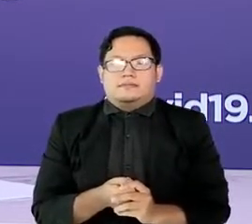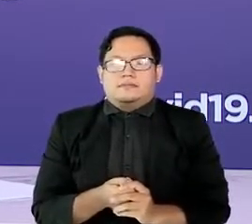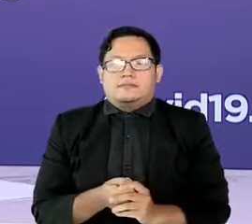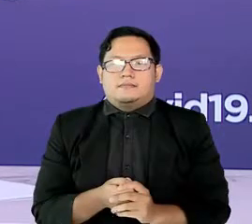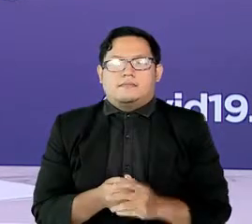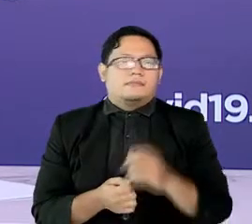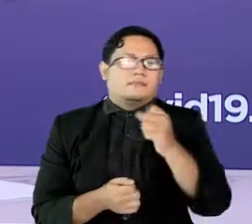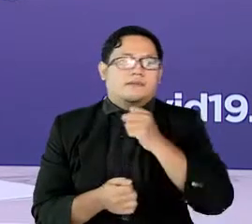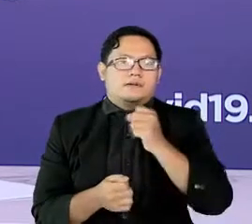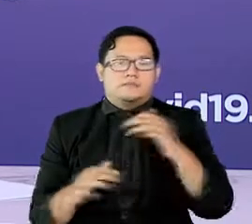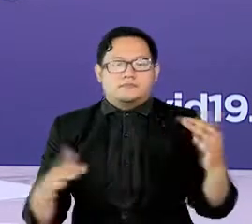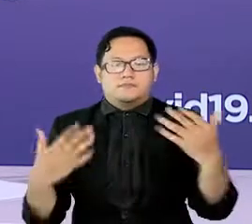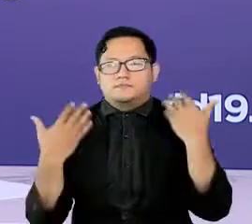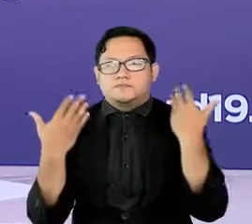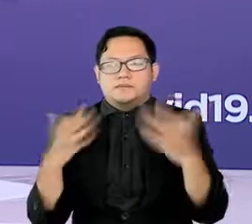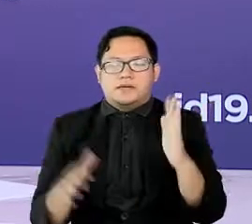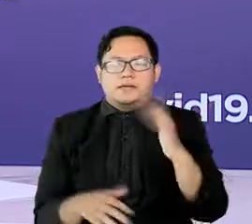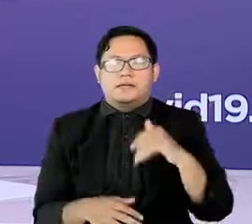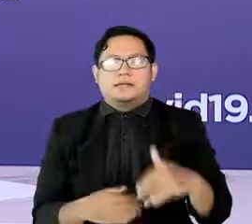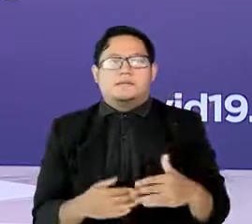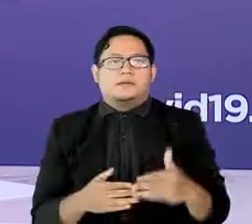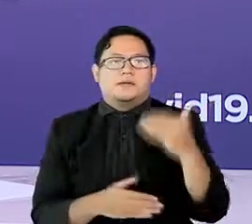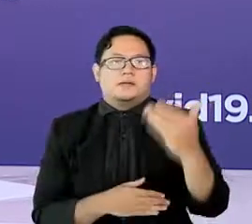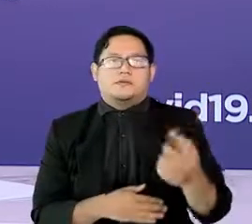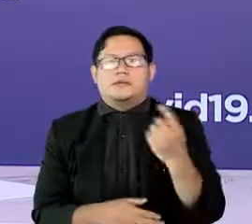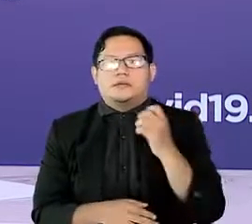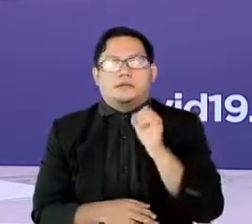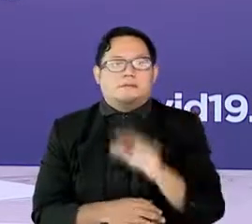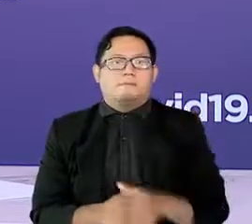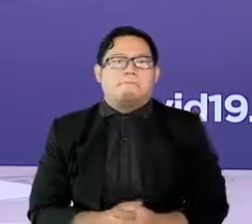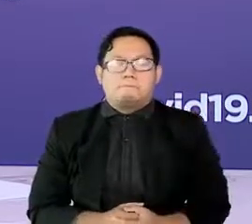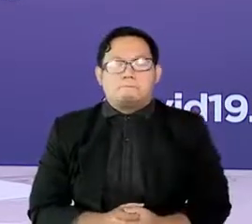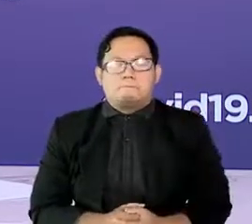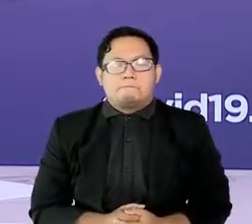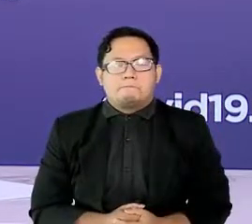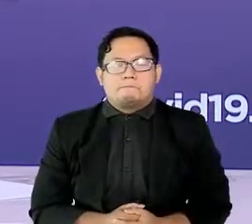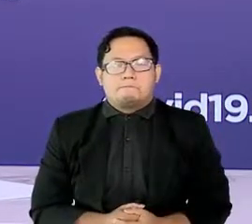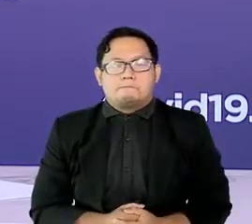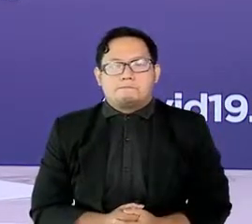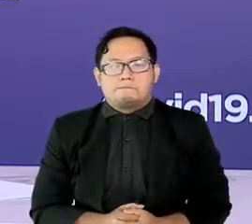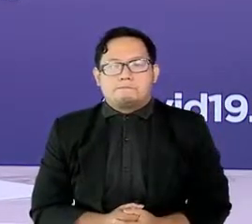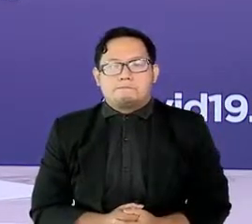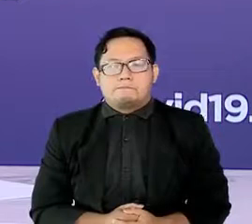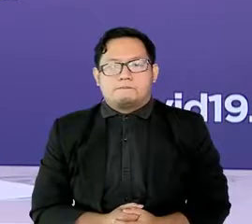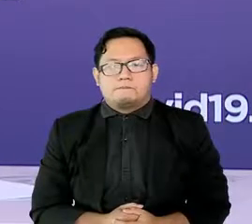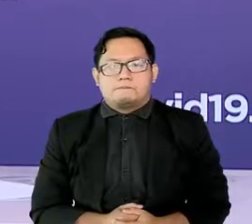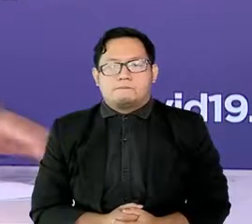konferensi pers pada hari ini. Saya lanjutkan dengan sesi tanya-jawab media. Terima kasih.